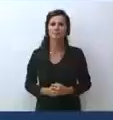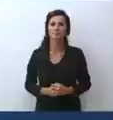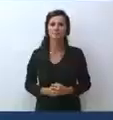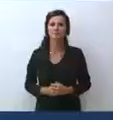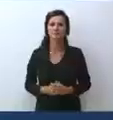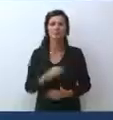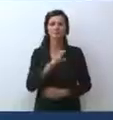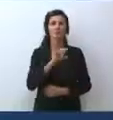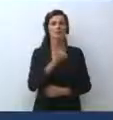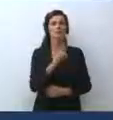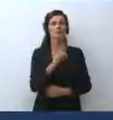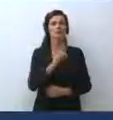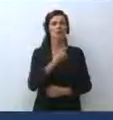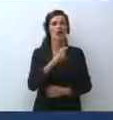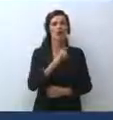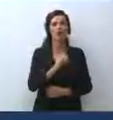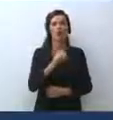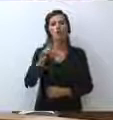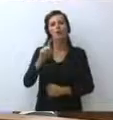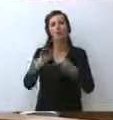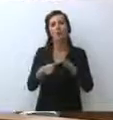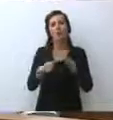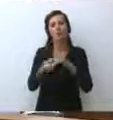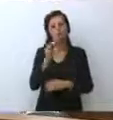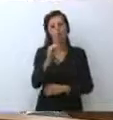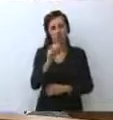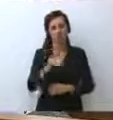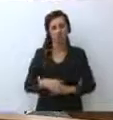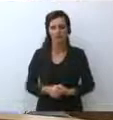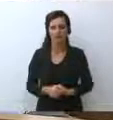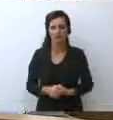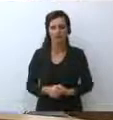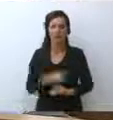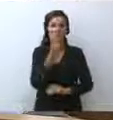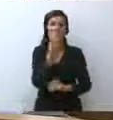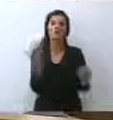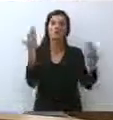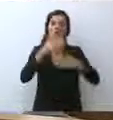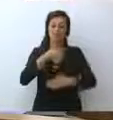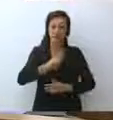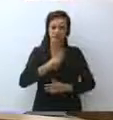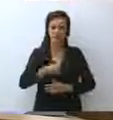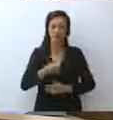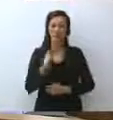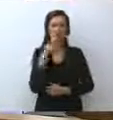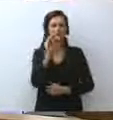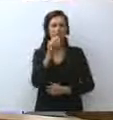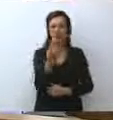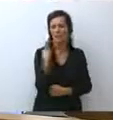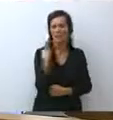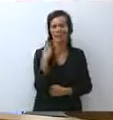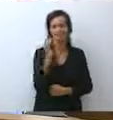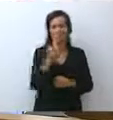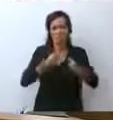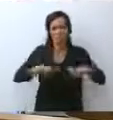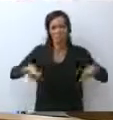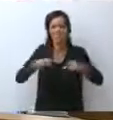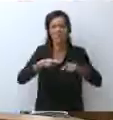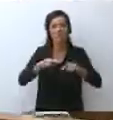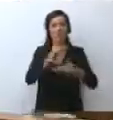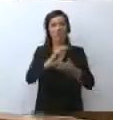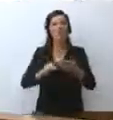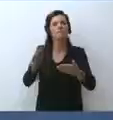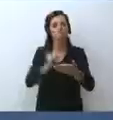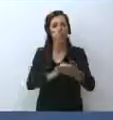Tommaso Ciriaco, La Repubblica. Buonasera Presidente. Torno un attimo sulla questione del voto ieri in commissione da parte della Lega sul Green